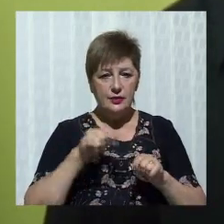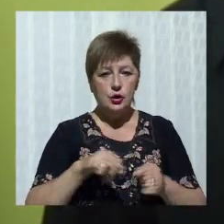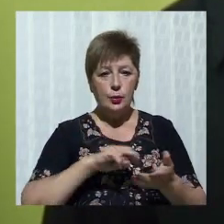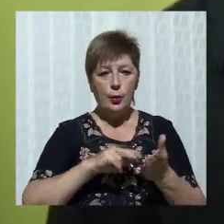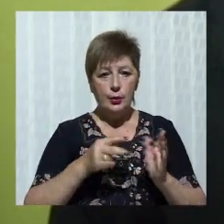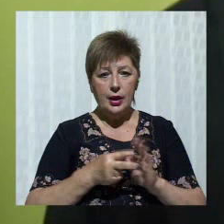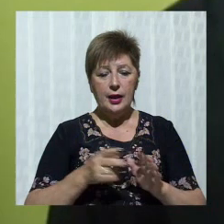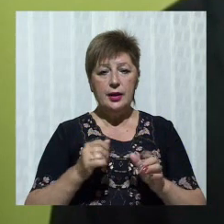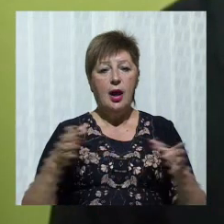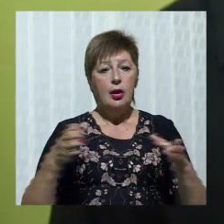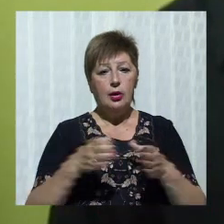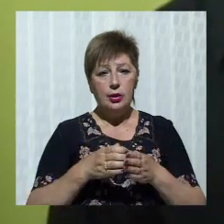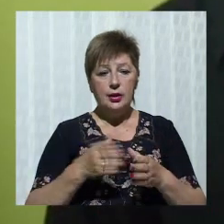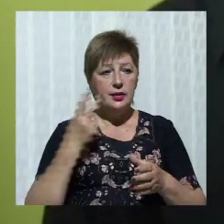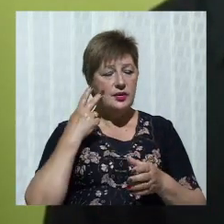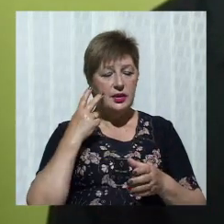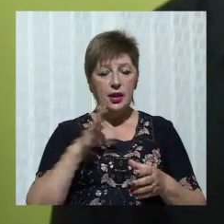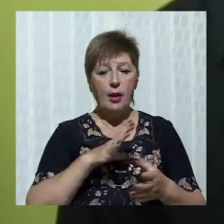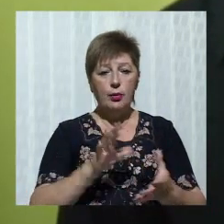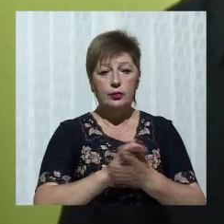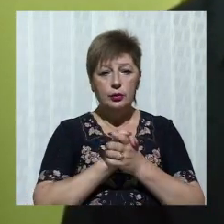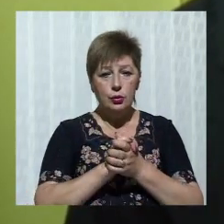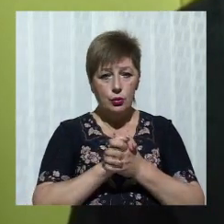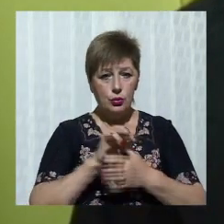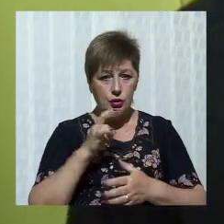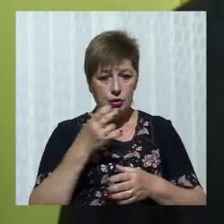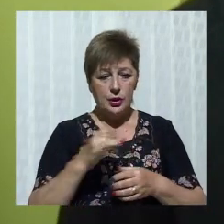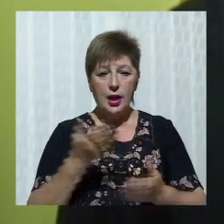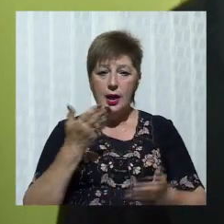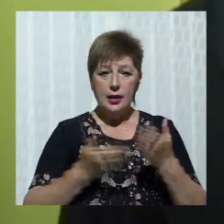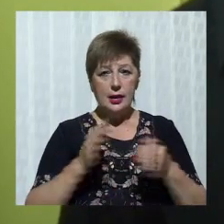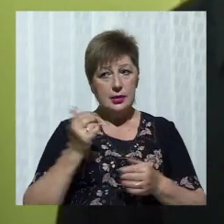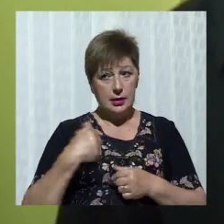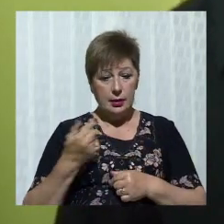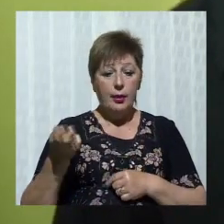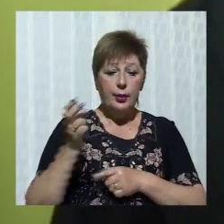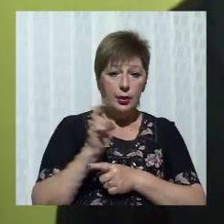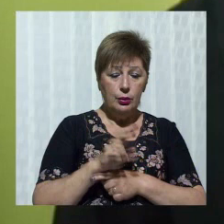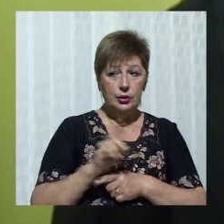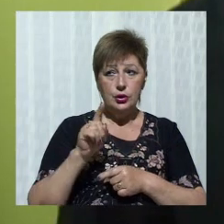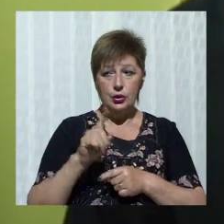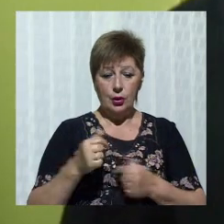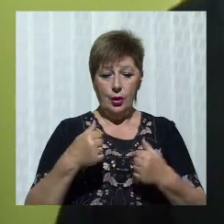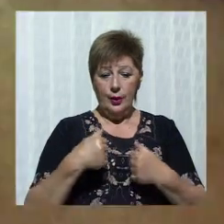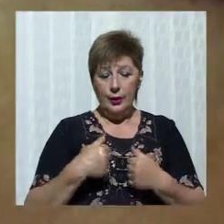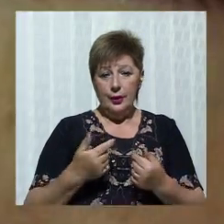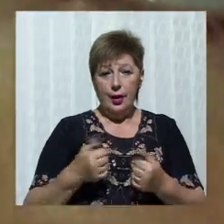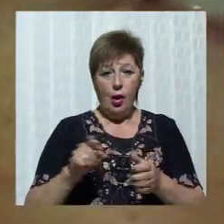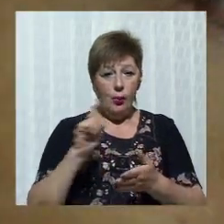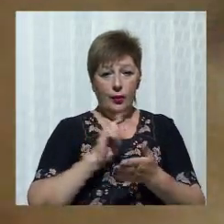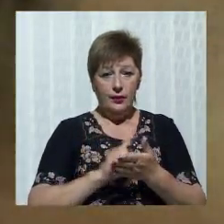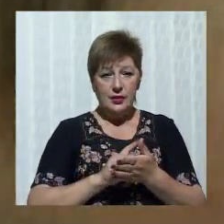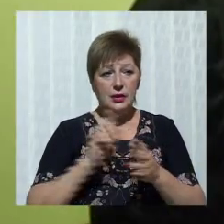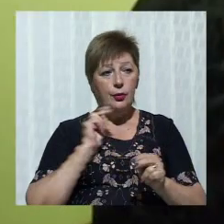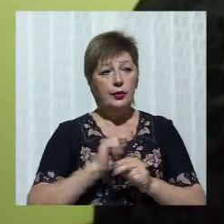Тобто колектив завжди був дружній, якщо ти приходив, то тебе обов